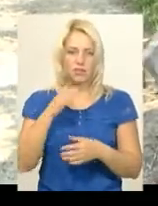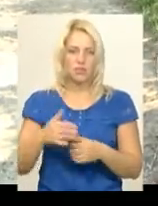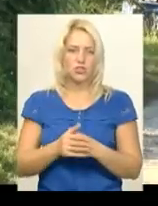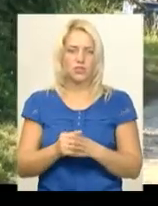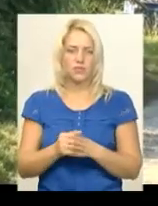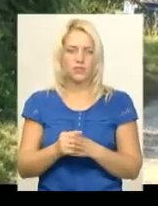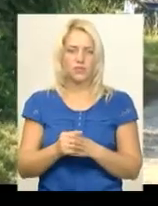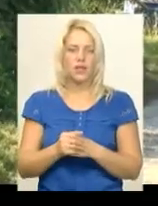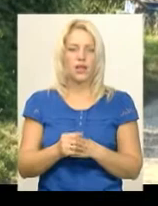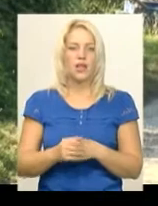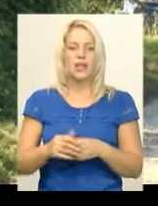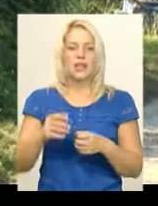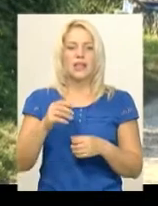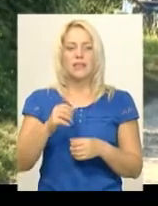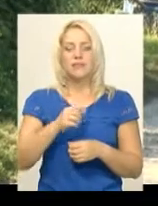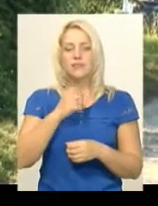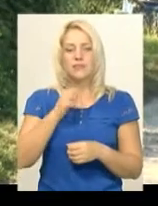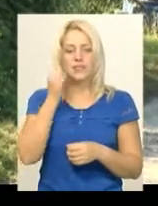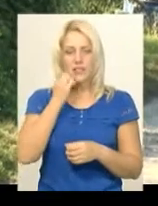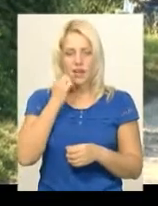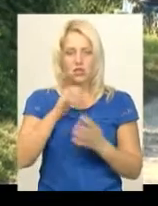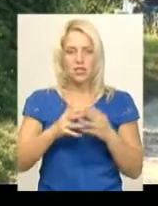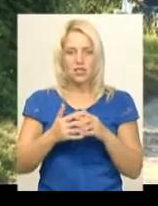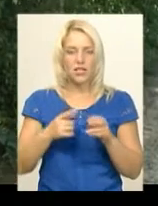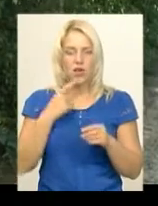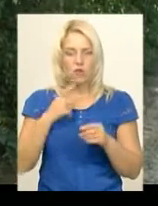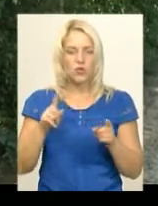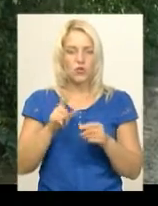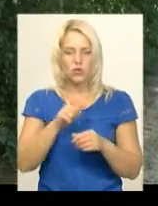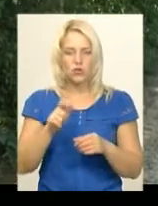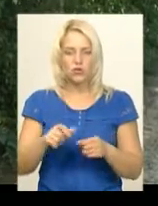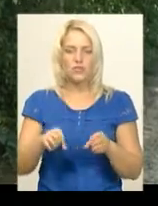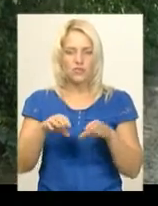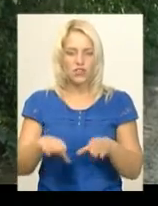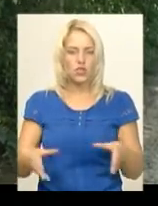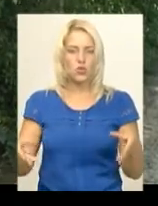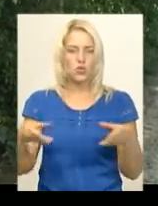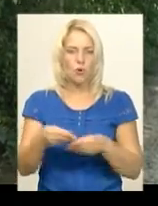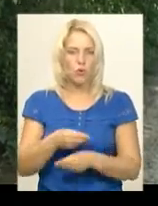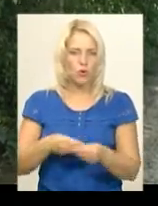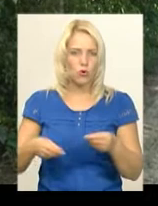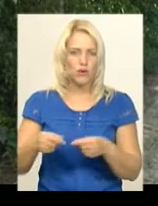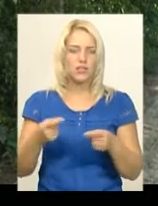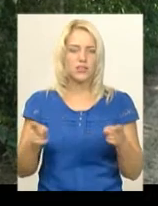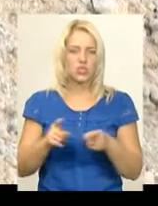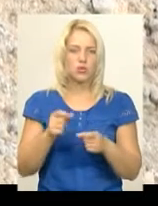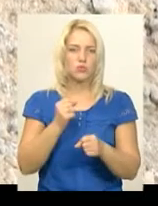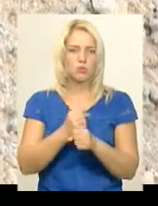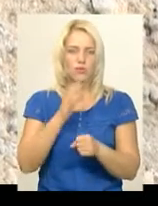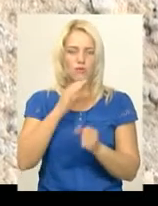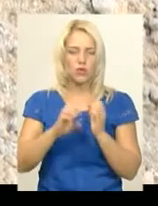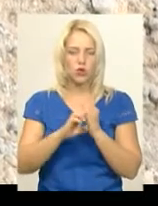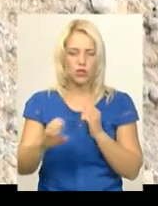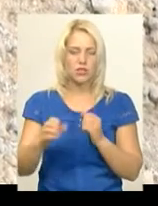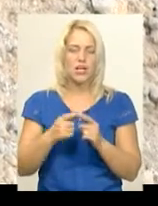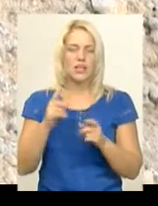могла попратися. Староста села каже, жителі вирішили скооперуватися, щоб завершити водогін. Його розпочали з виготовлення технічної документації на